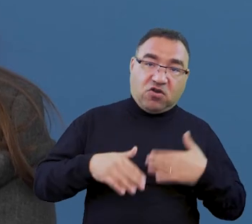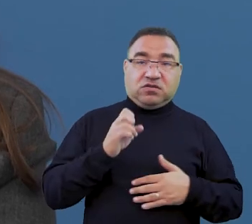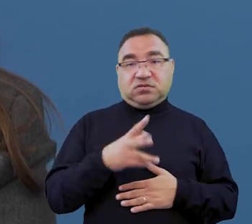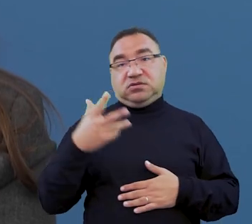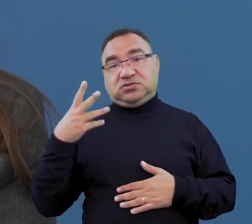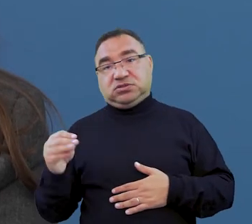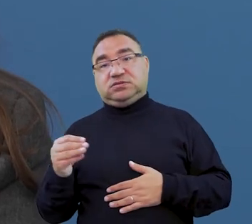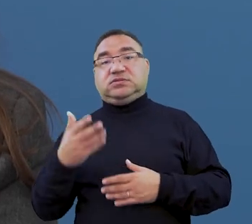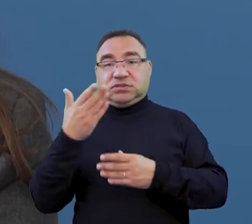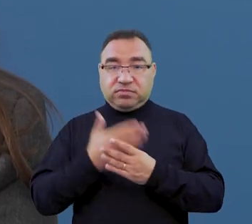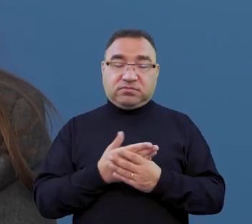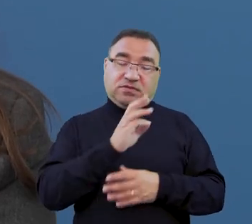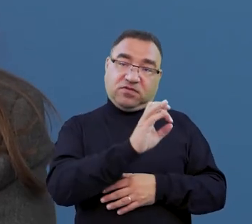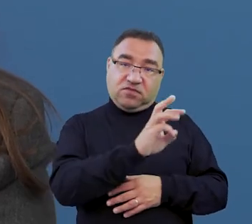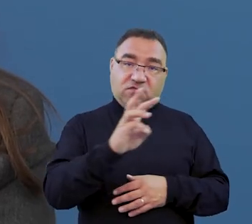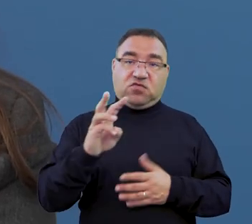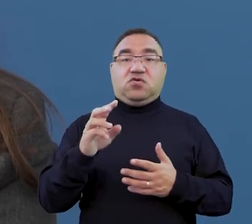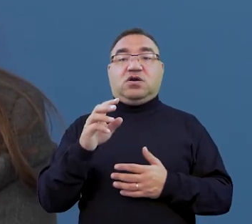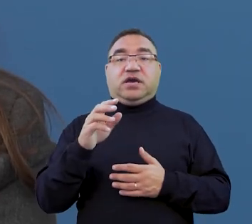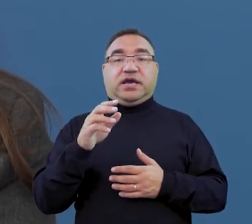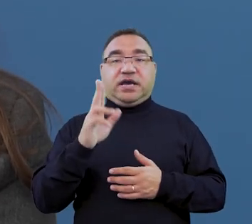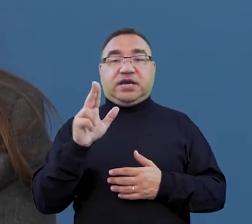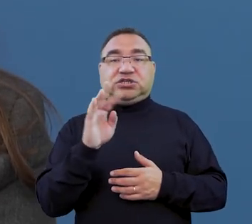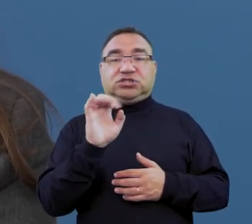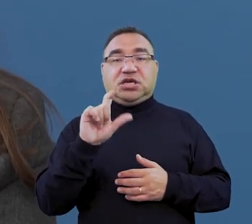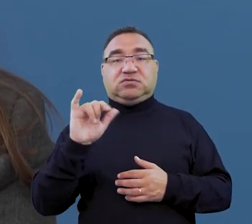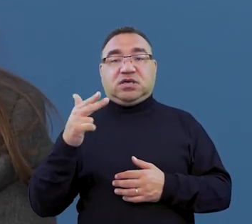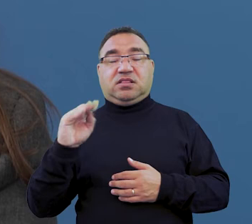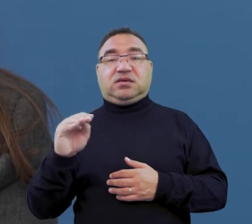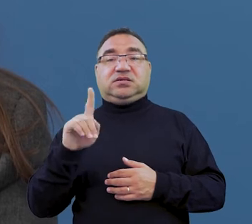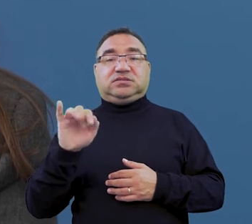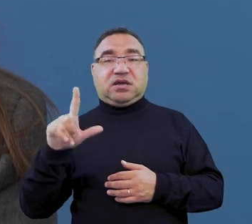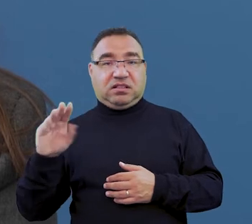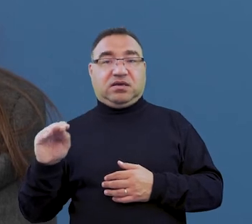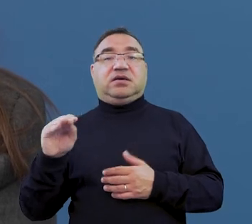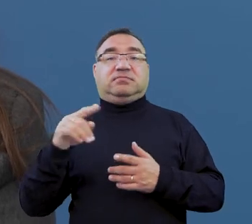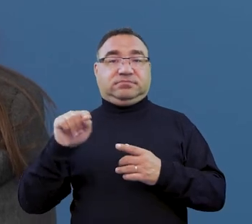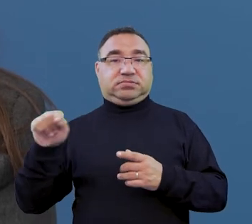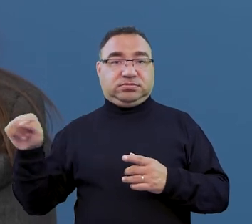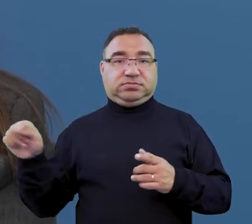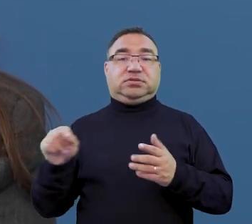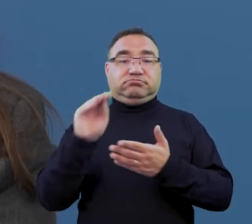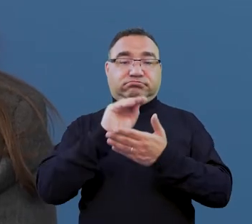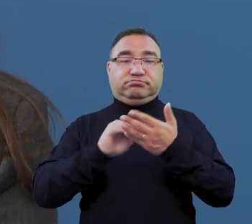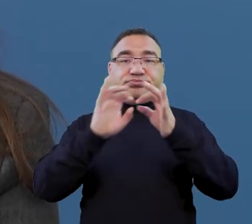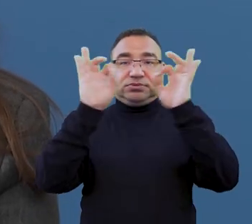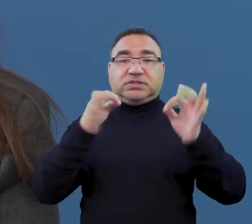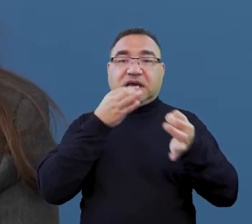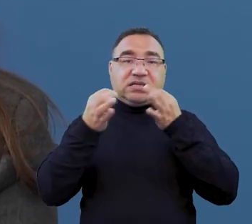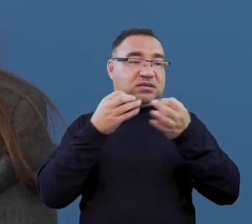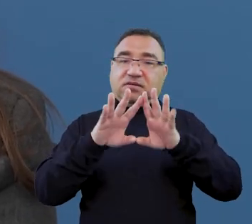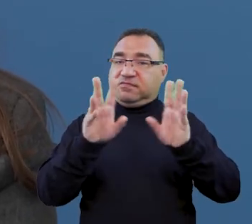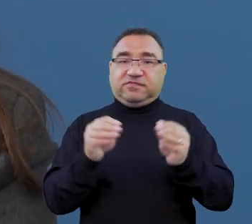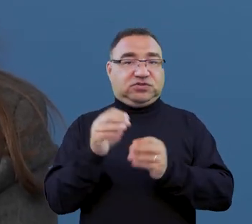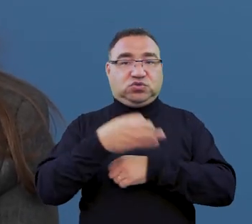nie, to zapraszamy do wejścia naszą stronę www.kształceniezdalne.psrp.org.pl i wypełnienie ankiety. Ona jest dostępna dla